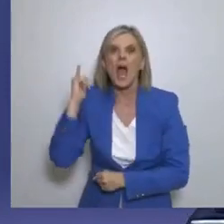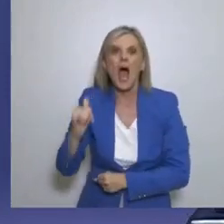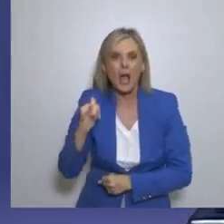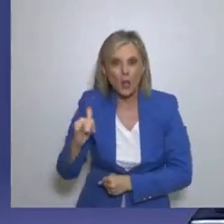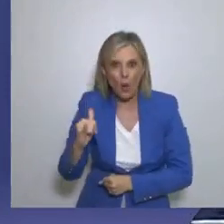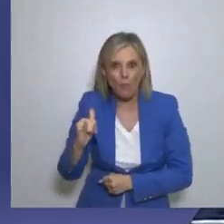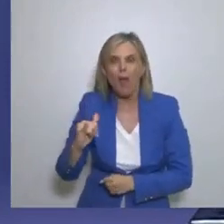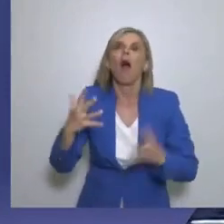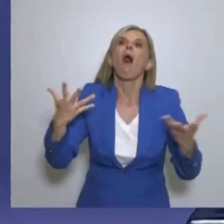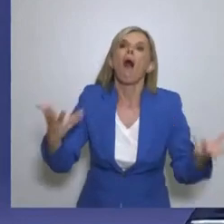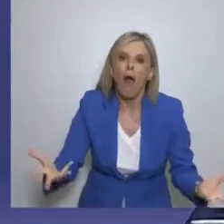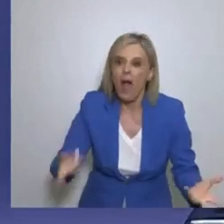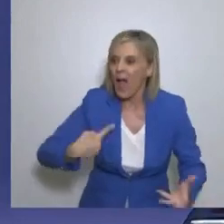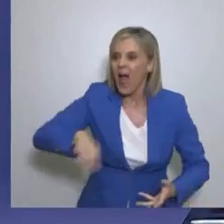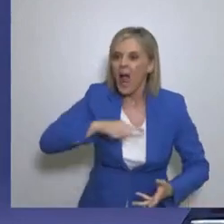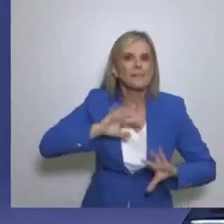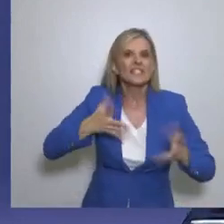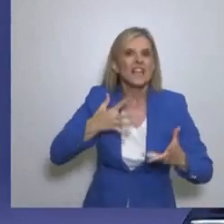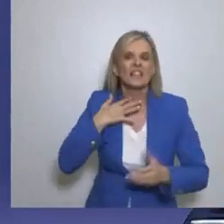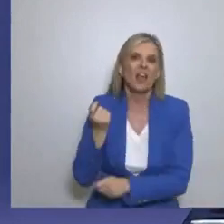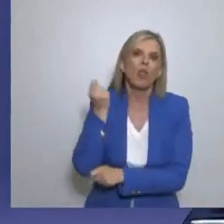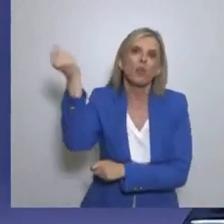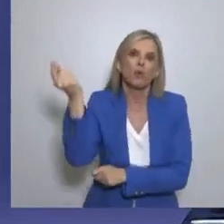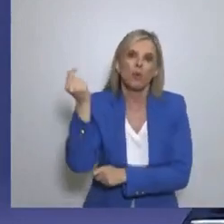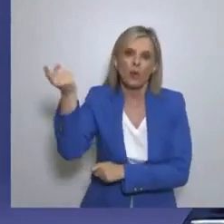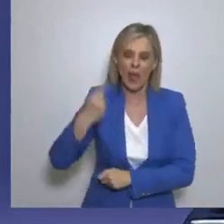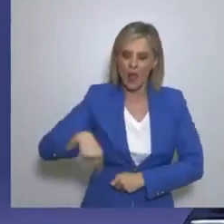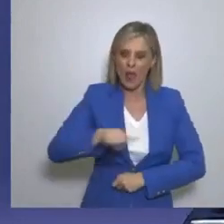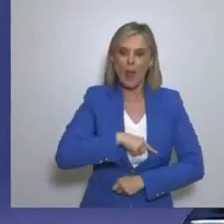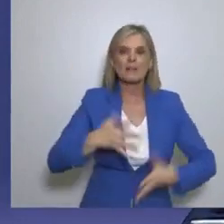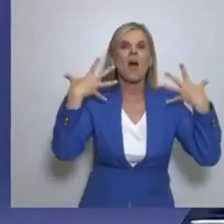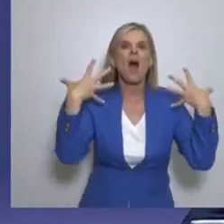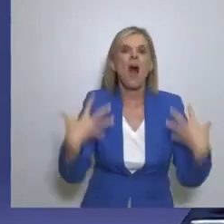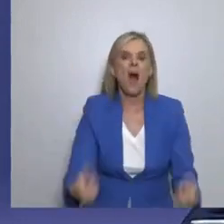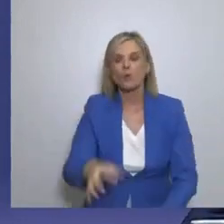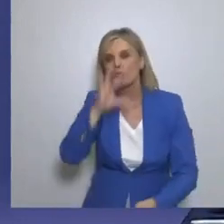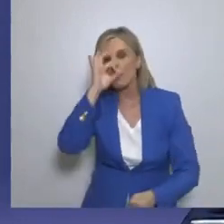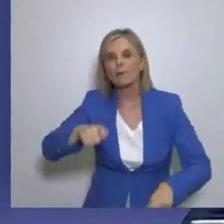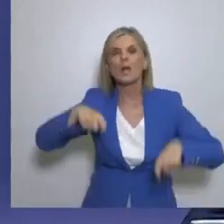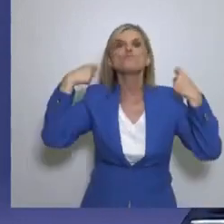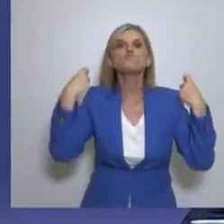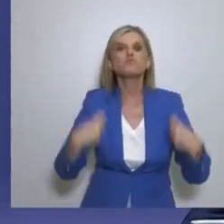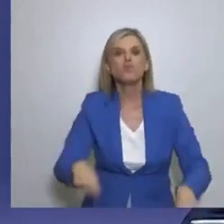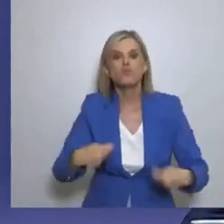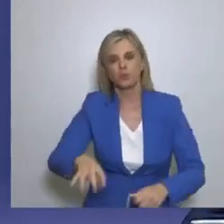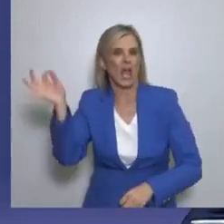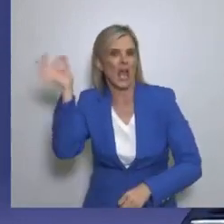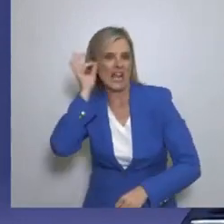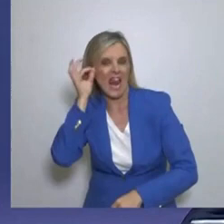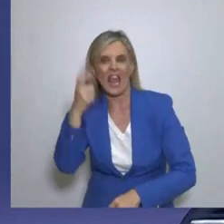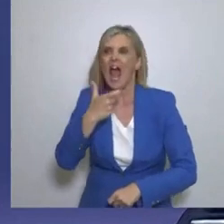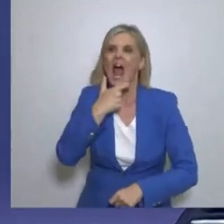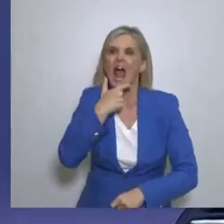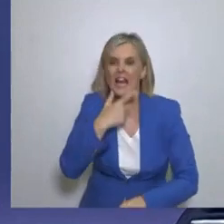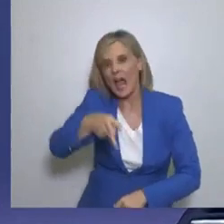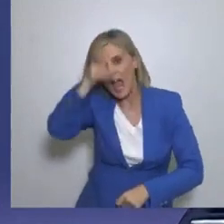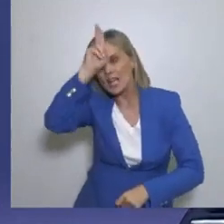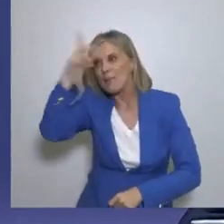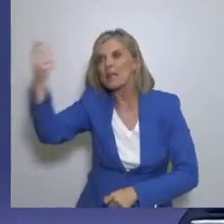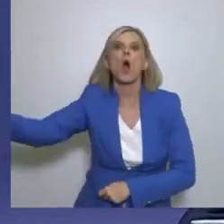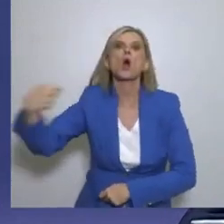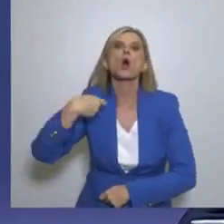Συνέλευσης ως κυβέρνηση. Άρα αν με ρωτάτε αν έχουμε χρήματα εμείς έχουμε παραγματικά χρήματα και αυτά τα δικά μας χρήματα έχετε πάρει. Να μην